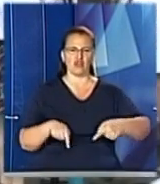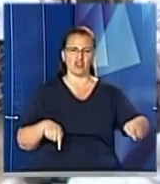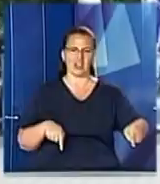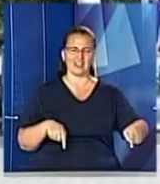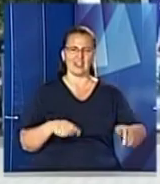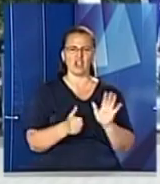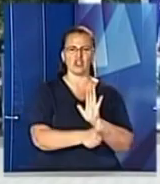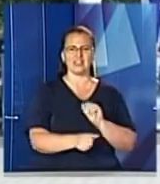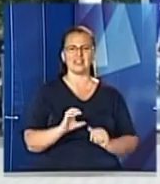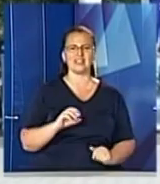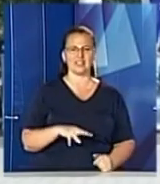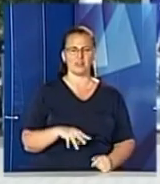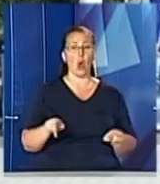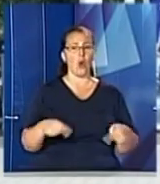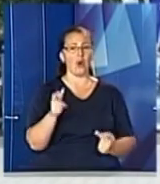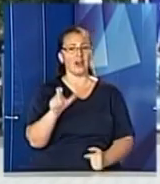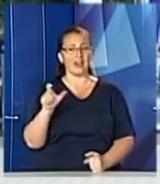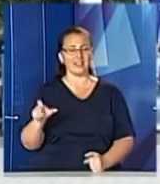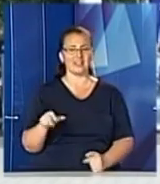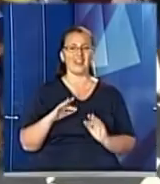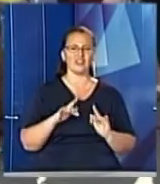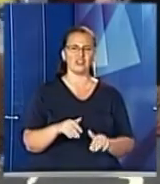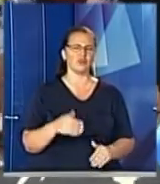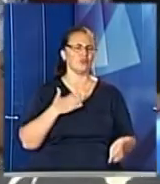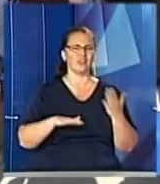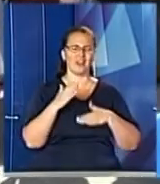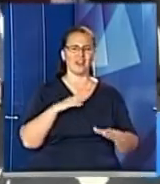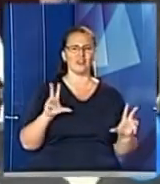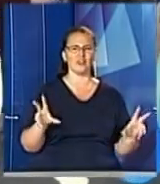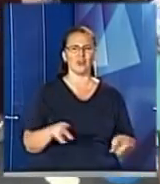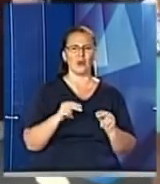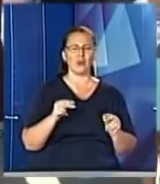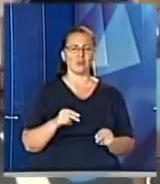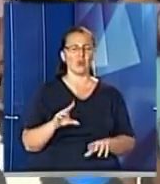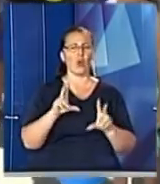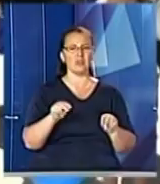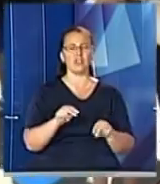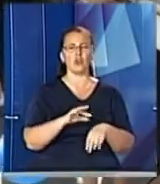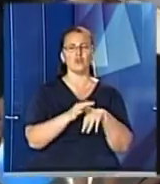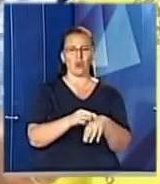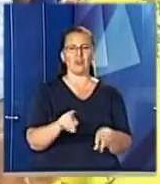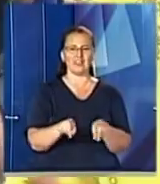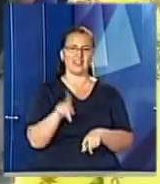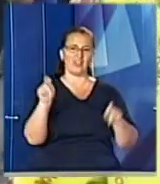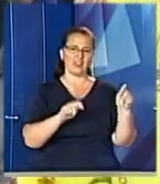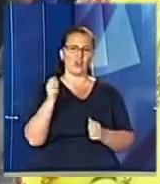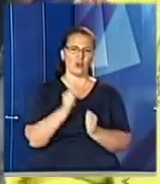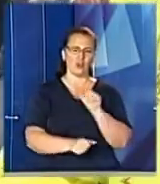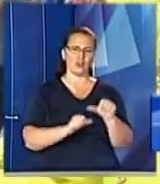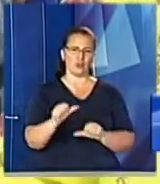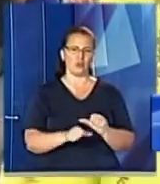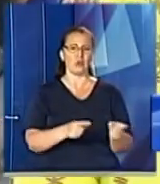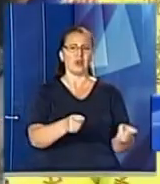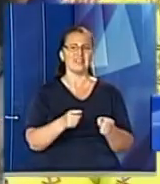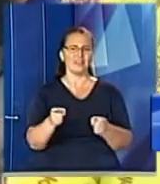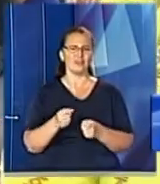сантиметрів». Організатори дійства дуже радіють успіху та обіцяють проводити такий фестиваль щороку. «Залучити хотіли